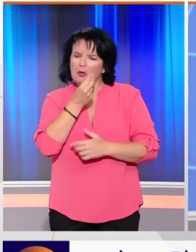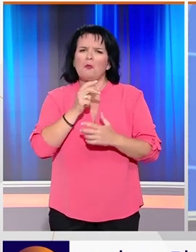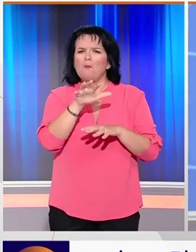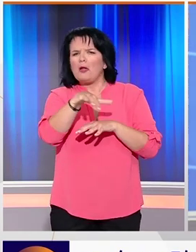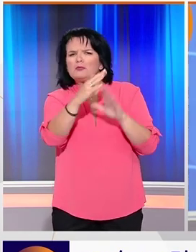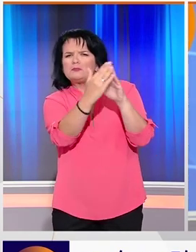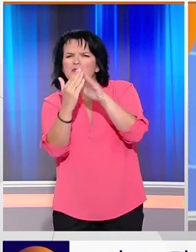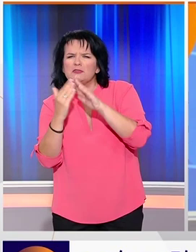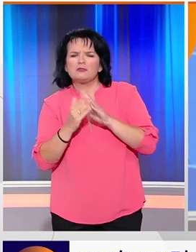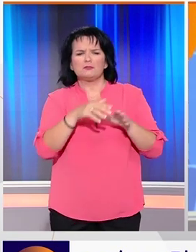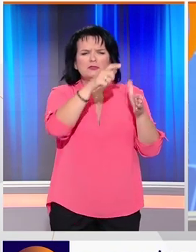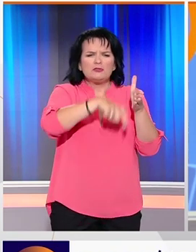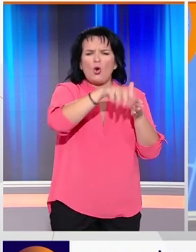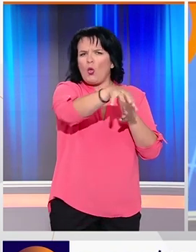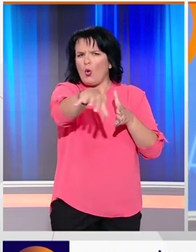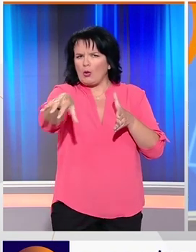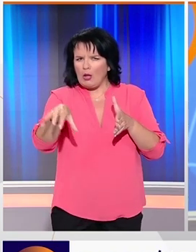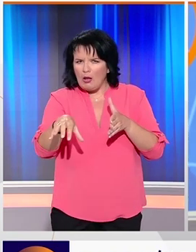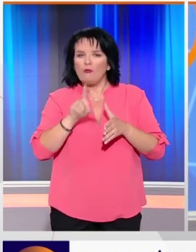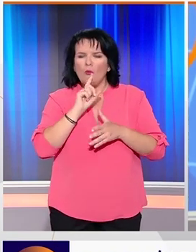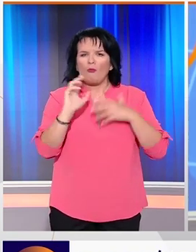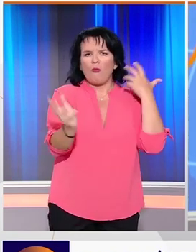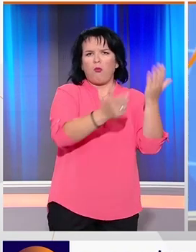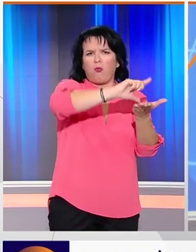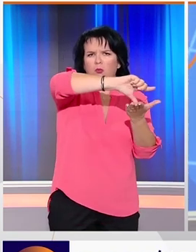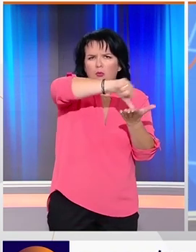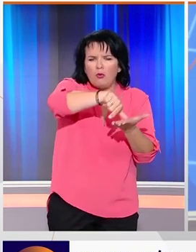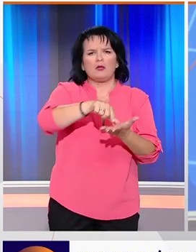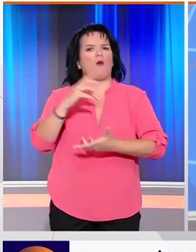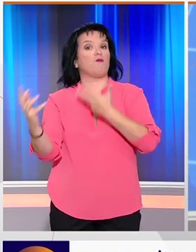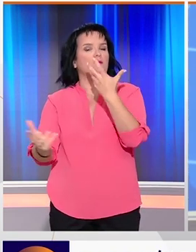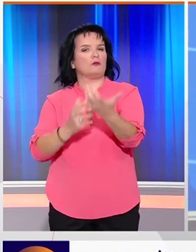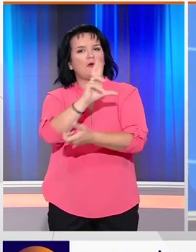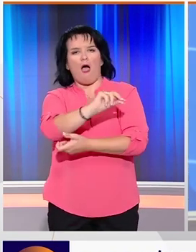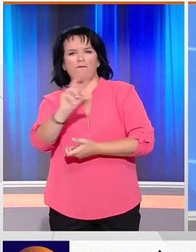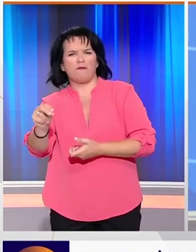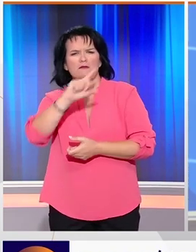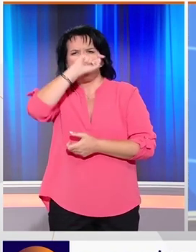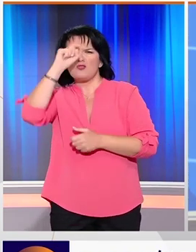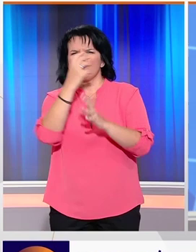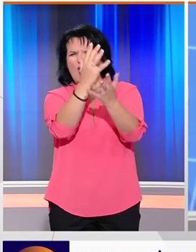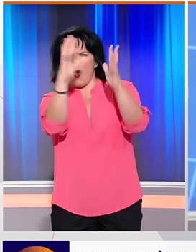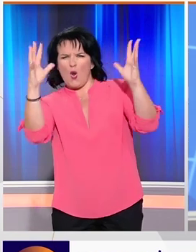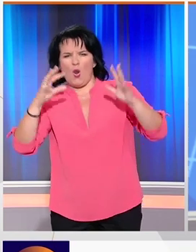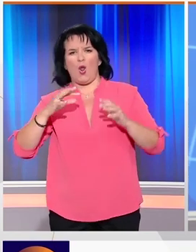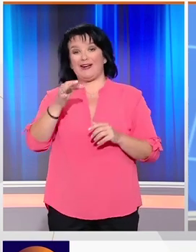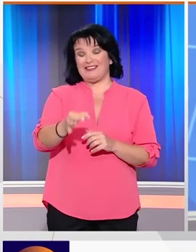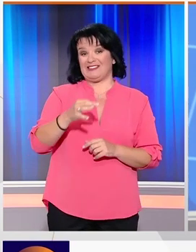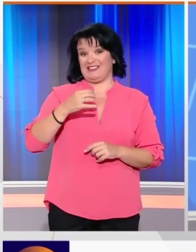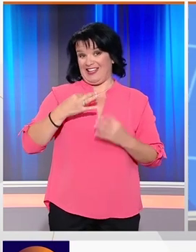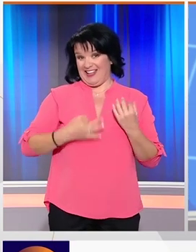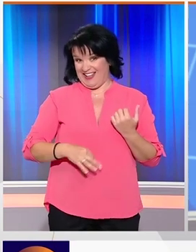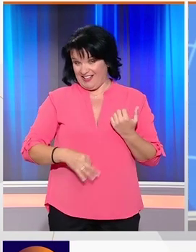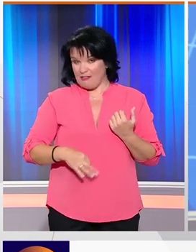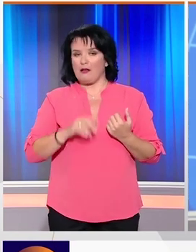κοντά σε σπίτια και τουριστικά καταλήμματα. Τόση φωτιά στη Σάμμο, όσο και πυρκαγιά που ξέσπασε σε δύσβατη περιοχή στα Κίθυρα, τέθηκαν